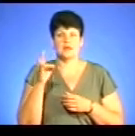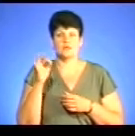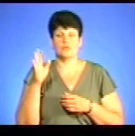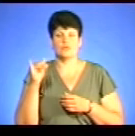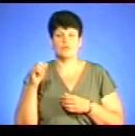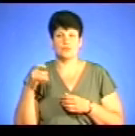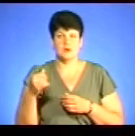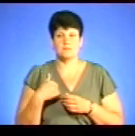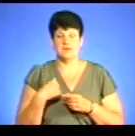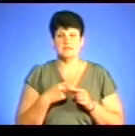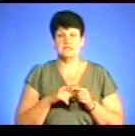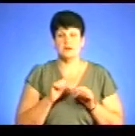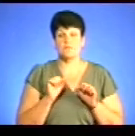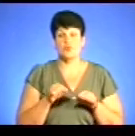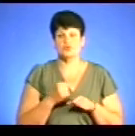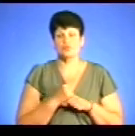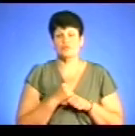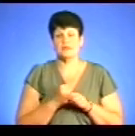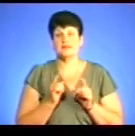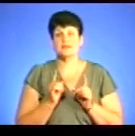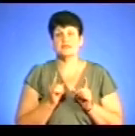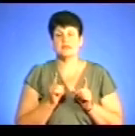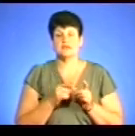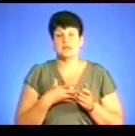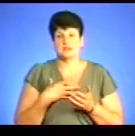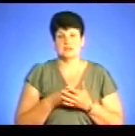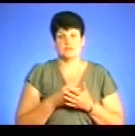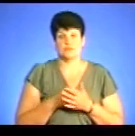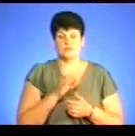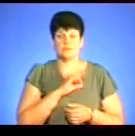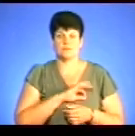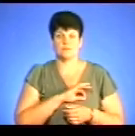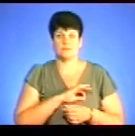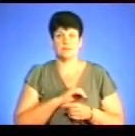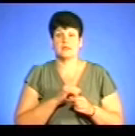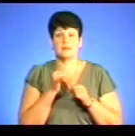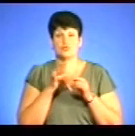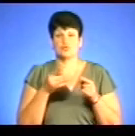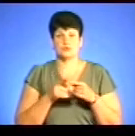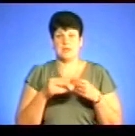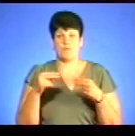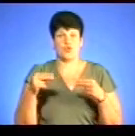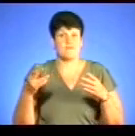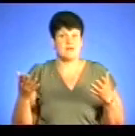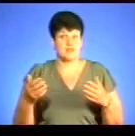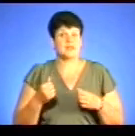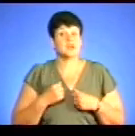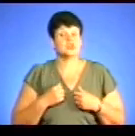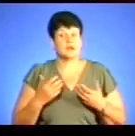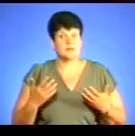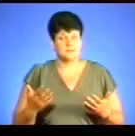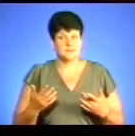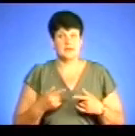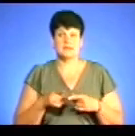далі, але ми це можемо робити тільки для власного фактично споживання, ми це не можемо продавати на ринку. На жаль, цей ринок